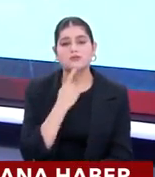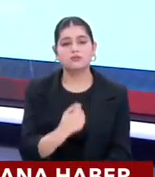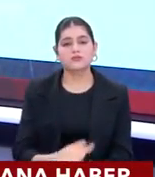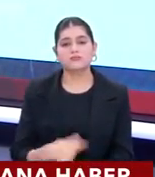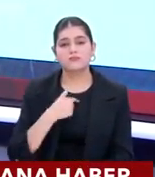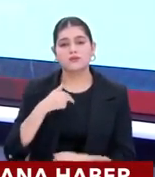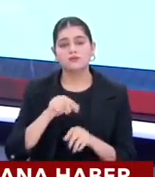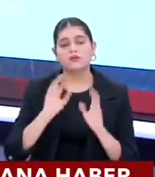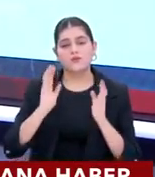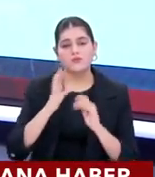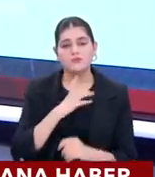benim. Peki devam edeceğiz.